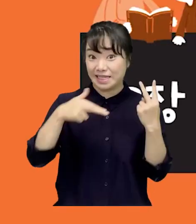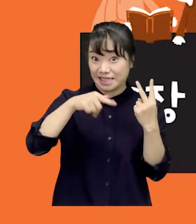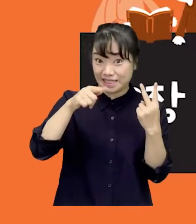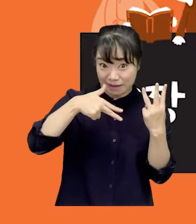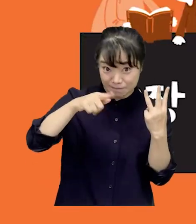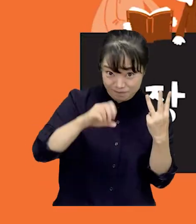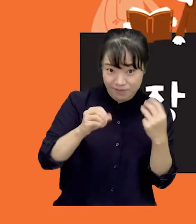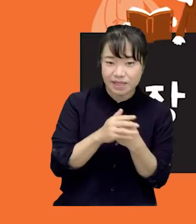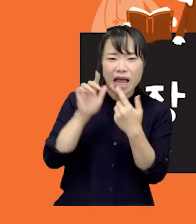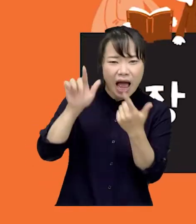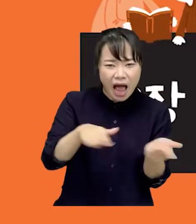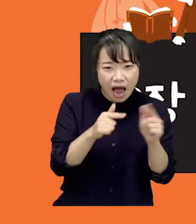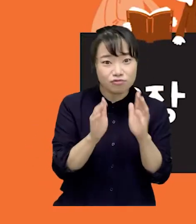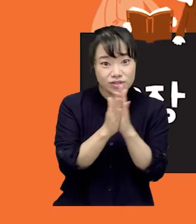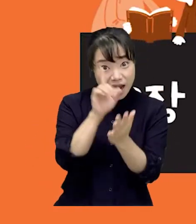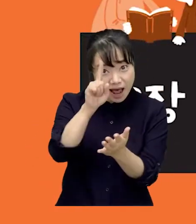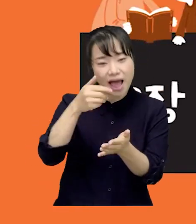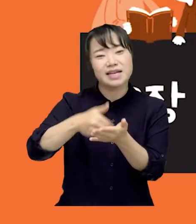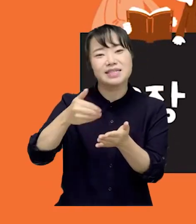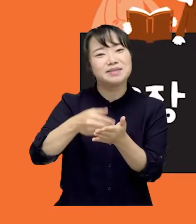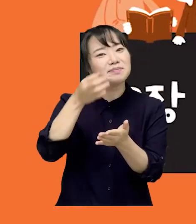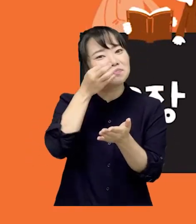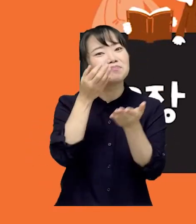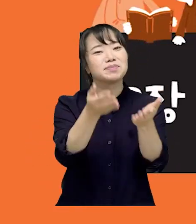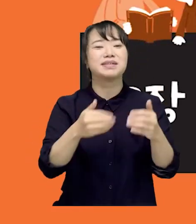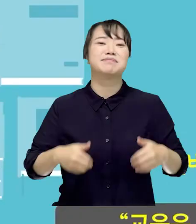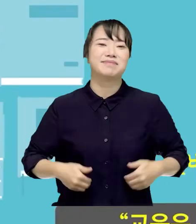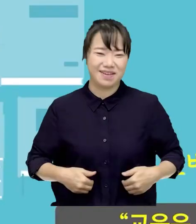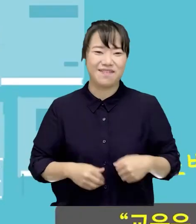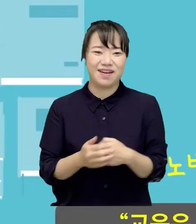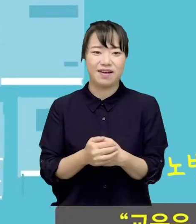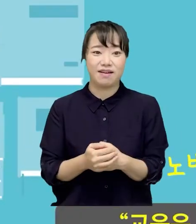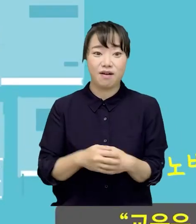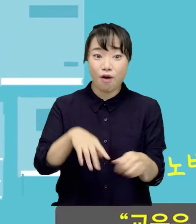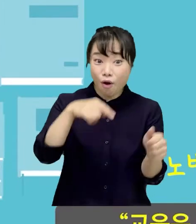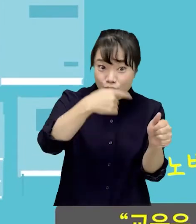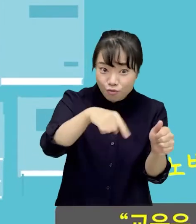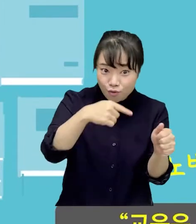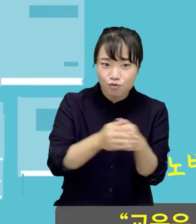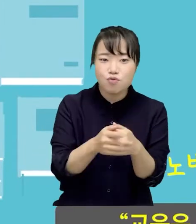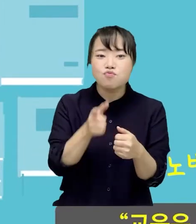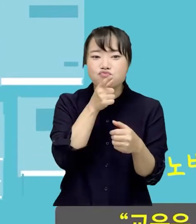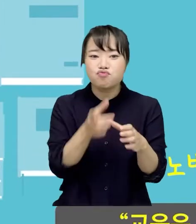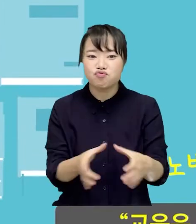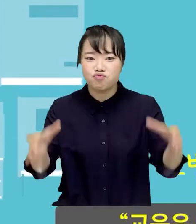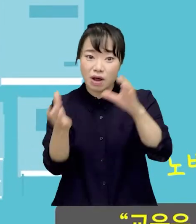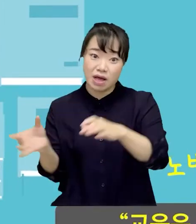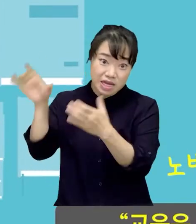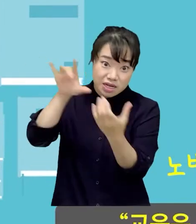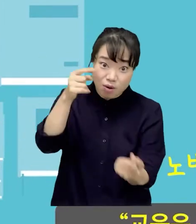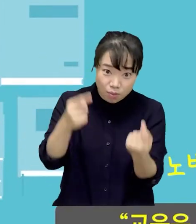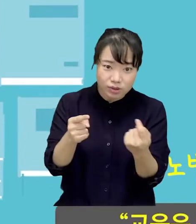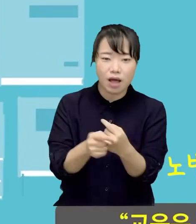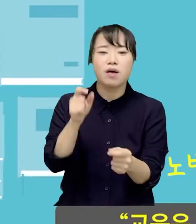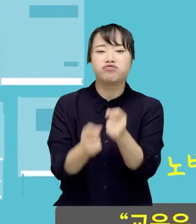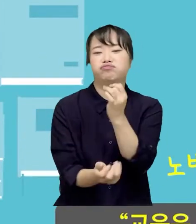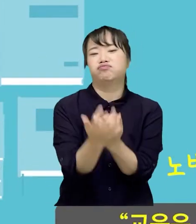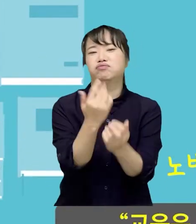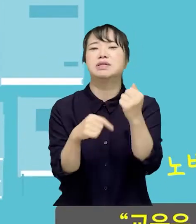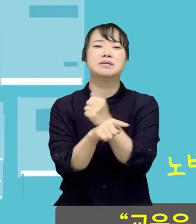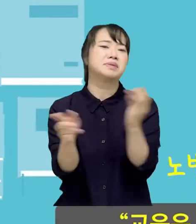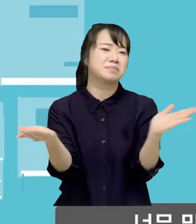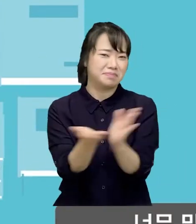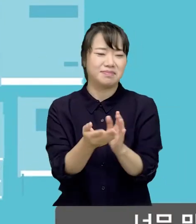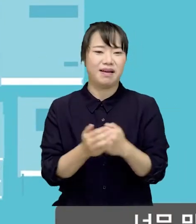3장. 하루 한 권 그림책 읽기 교육은 물통을 채우는 것이 아니라 불을 지피는 것이다.